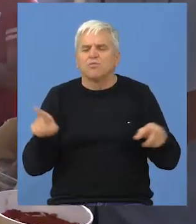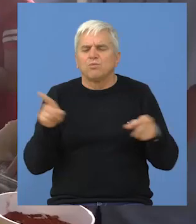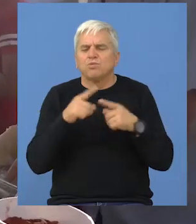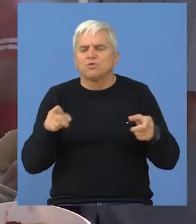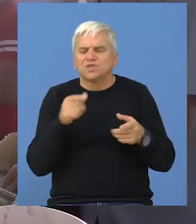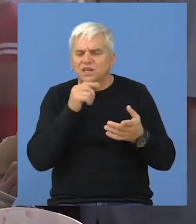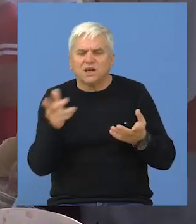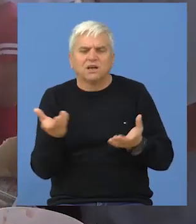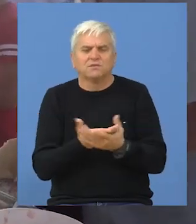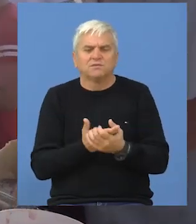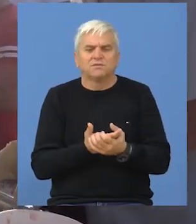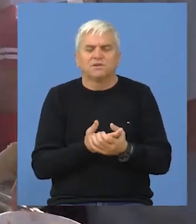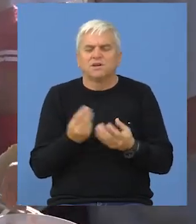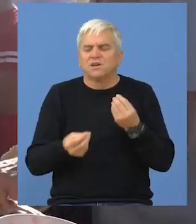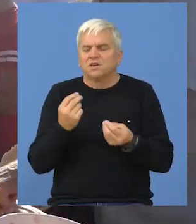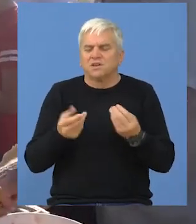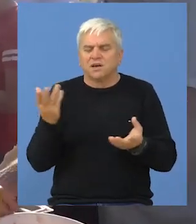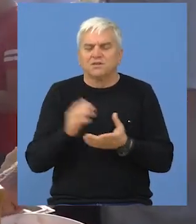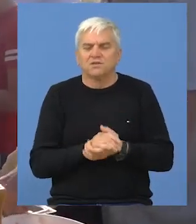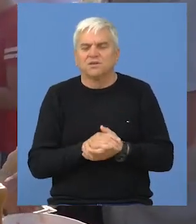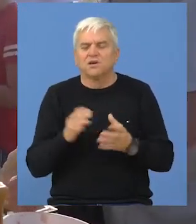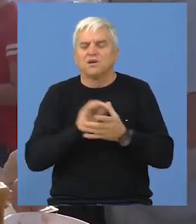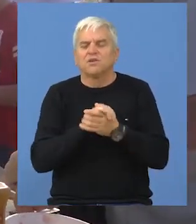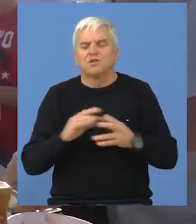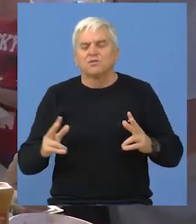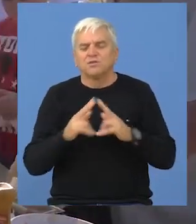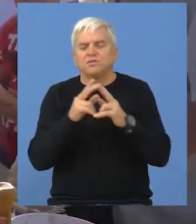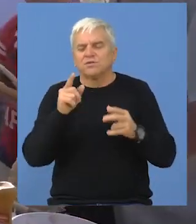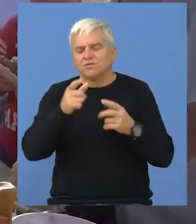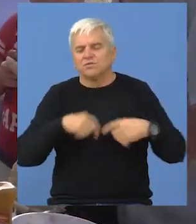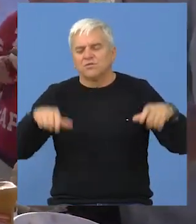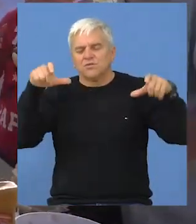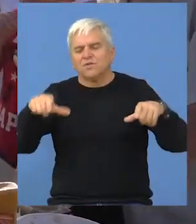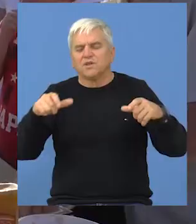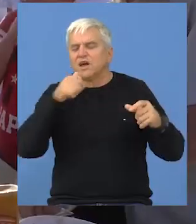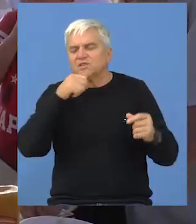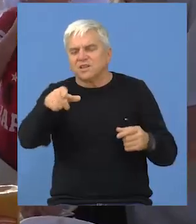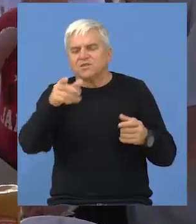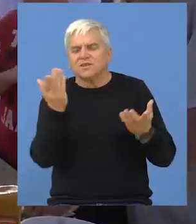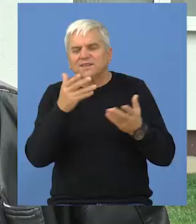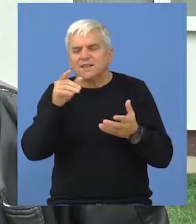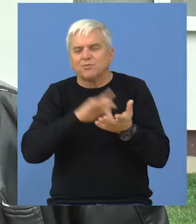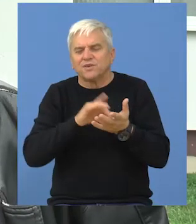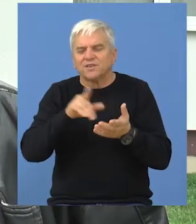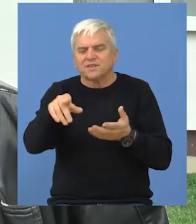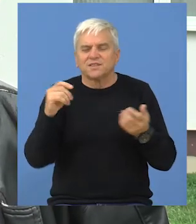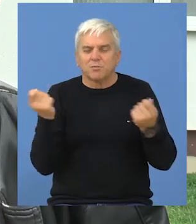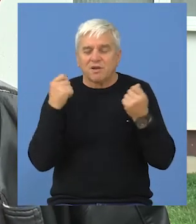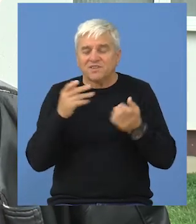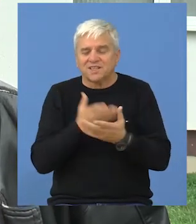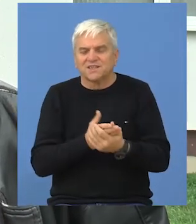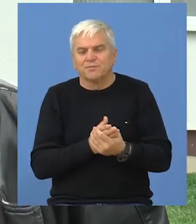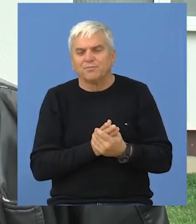muzike i igara. Udruženje u ambijentu, kao što je ova